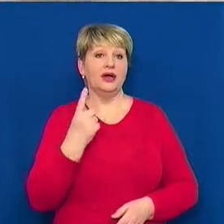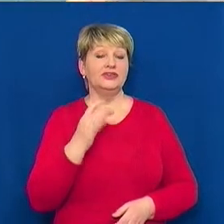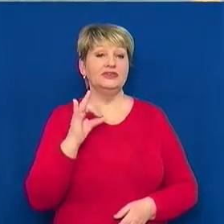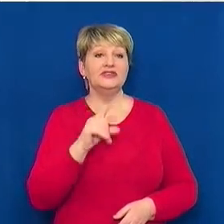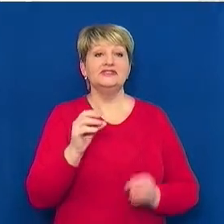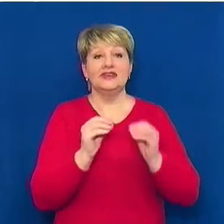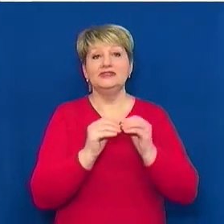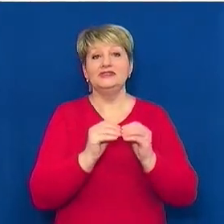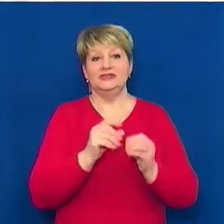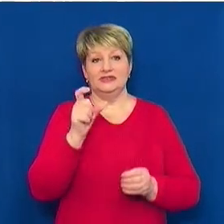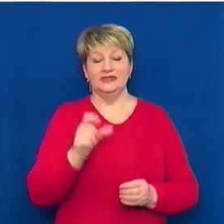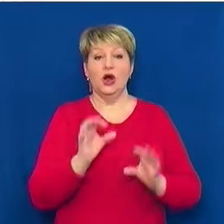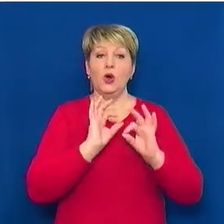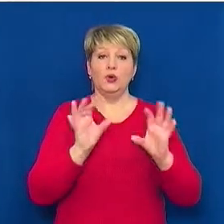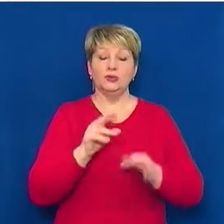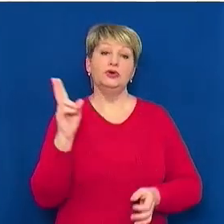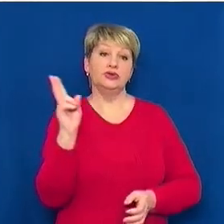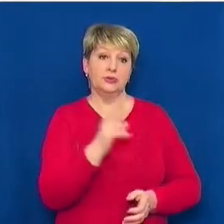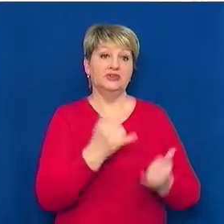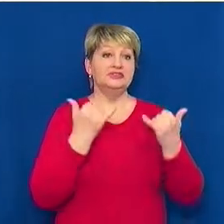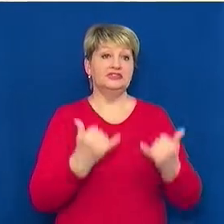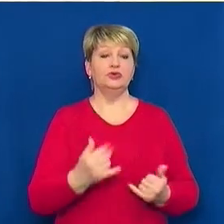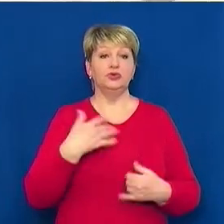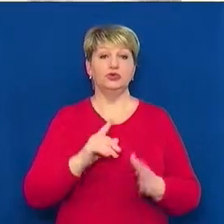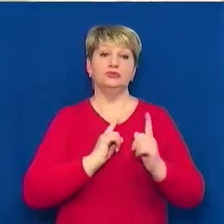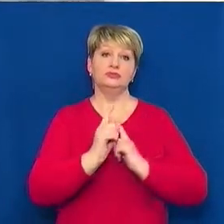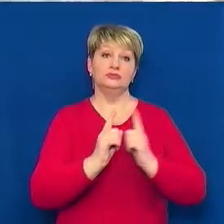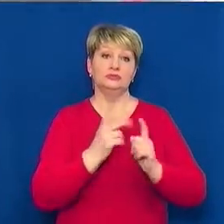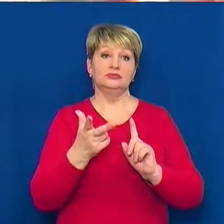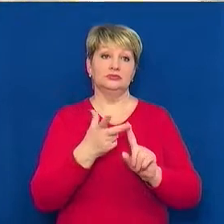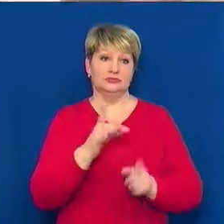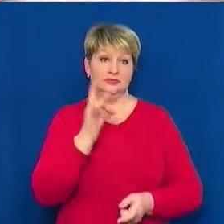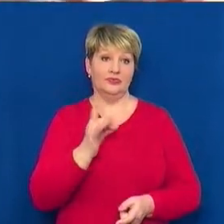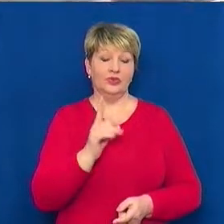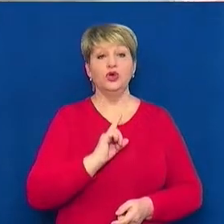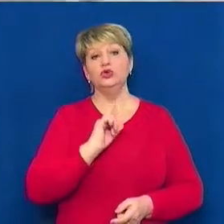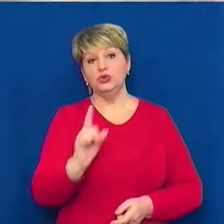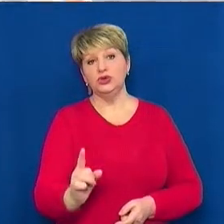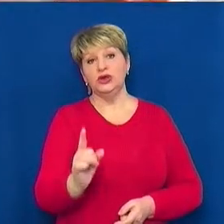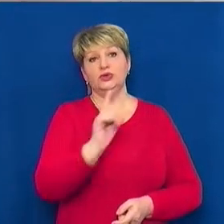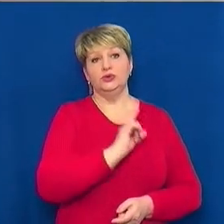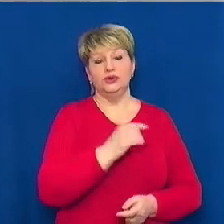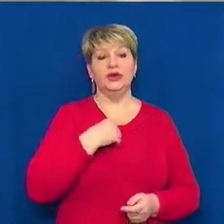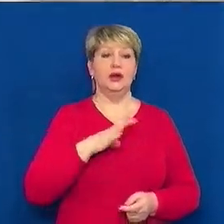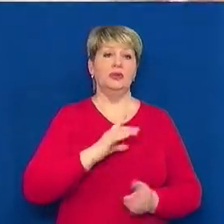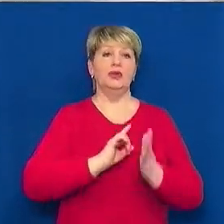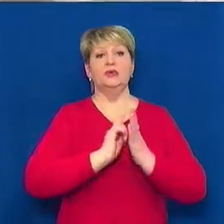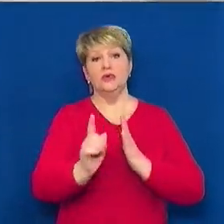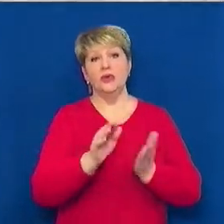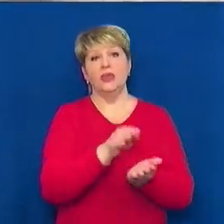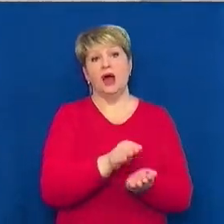пасажирів. Розповідає, тролейбусом сьогодні їде втретє. Нормально, туди нормально. Я їздив на кладбища, туди нормально.